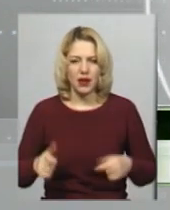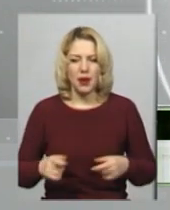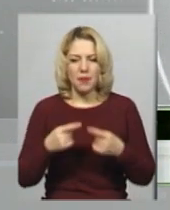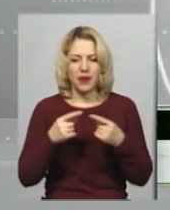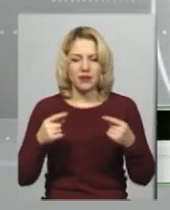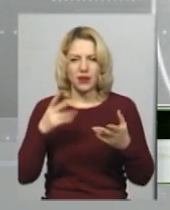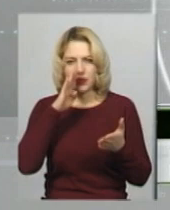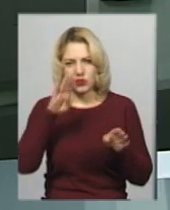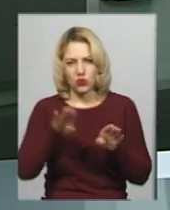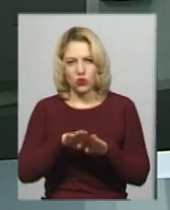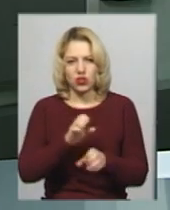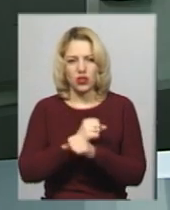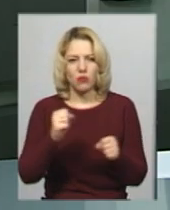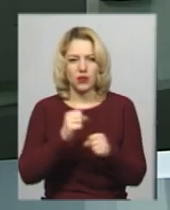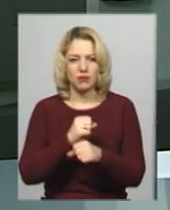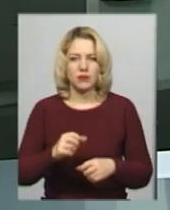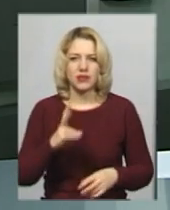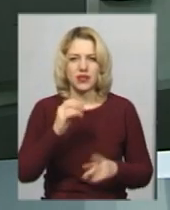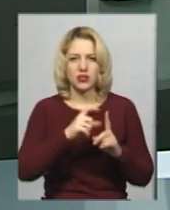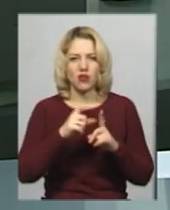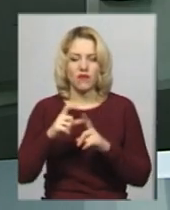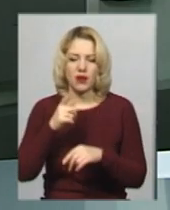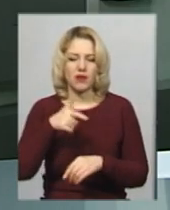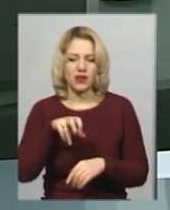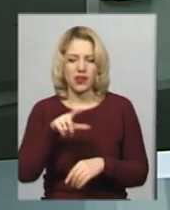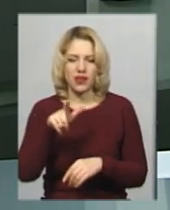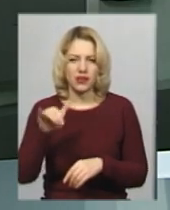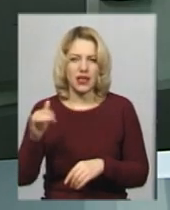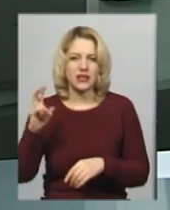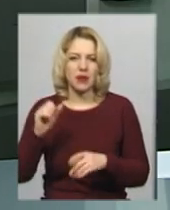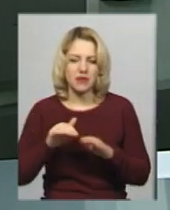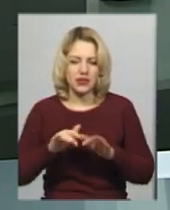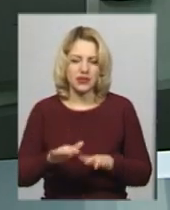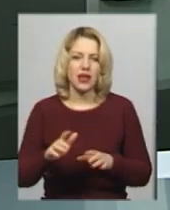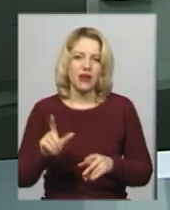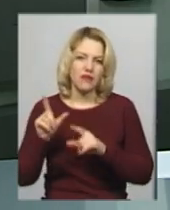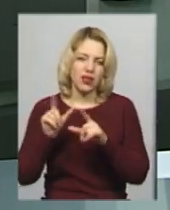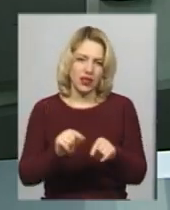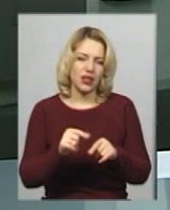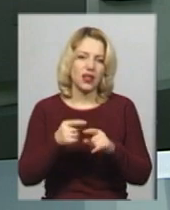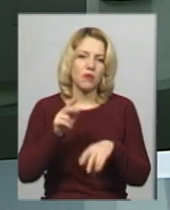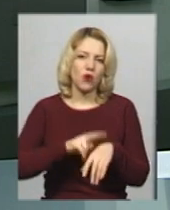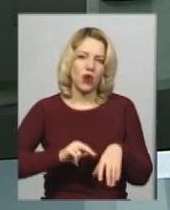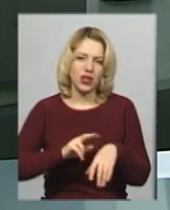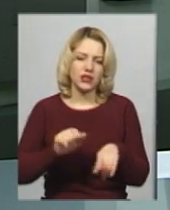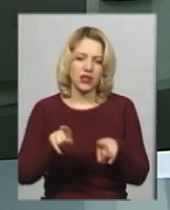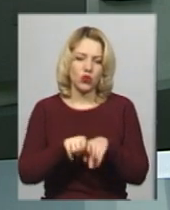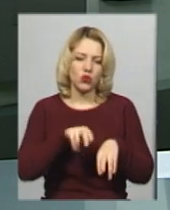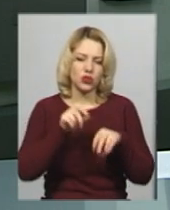боєприпаси. За словами Інни Глеги, на місце події виїхали поліцейські, а також працівники